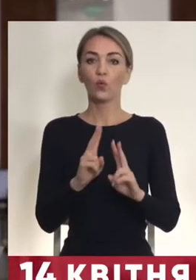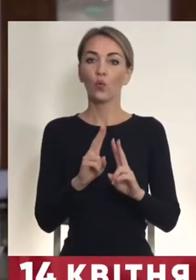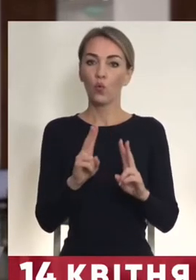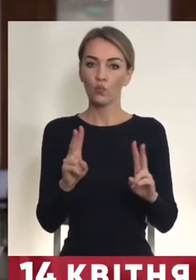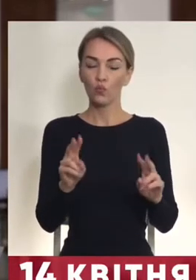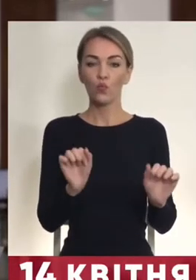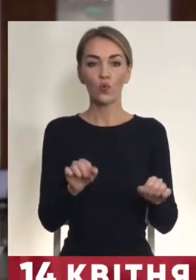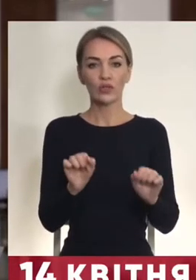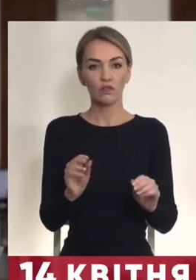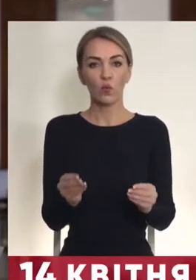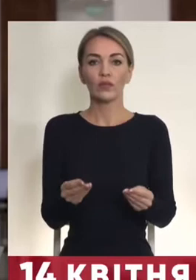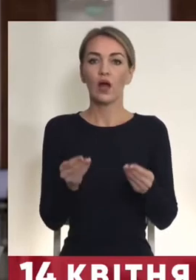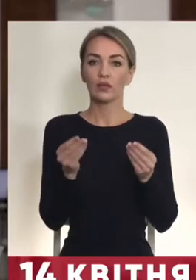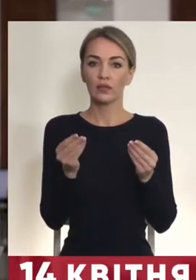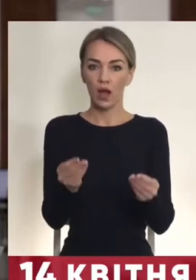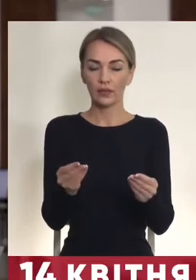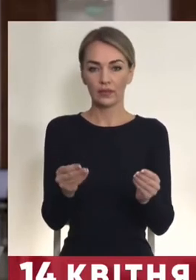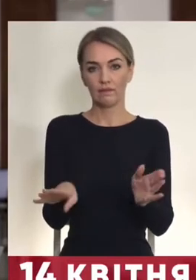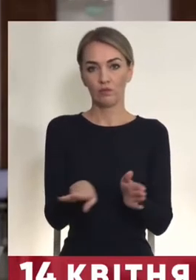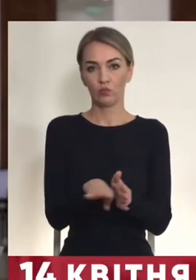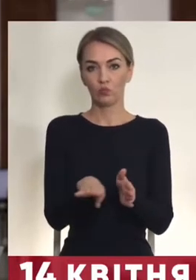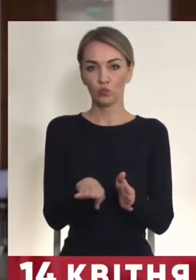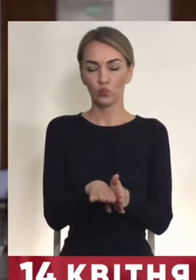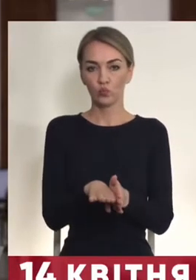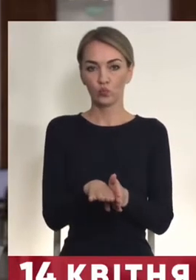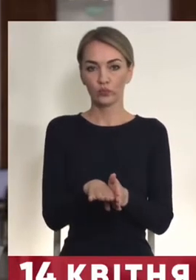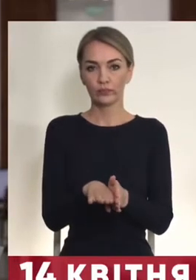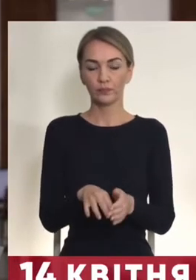можливо надати відпуску.